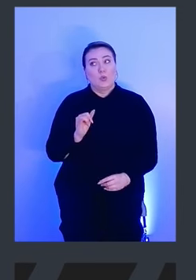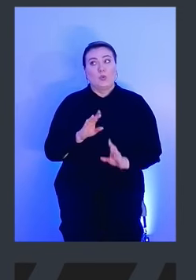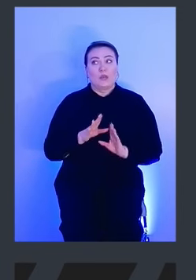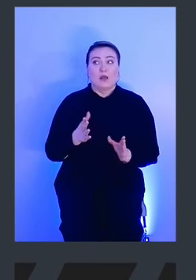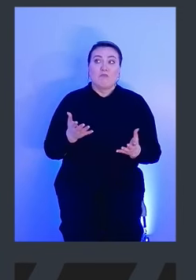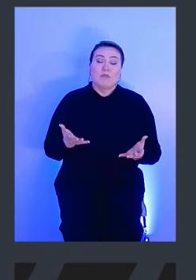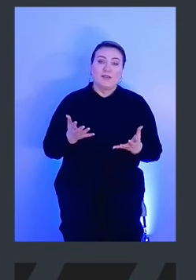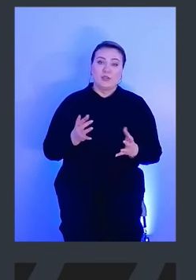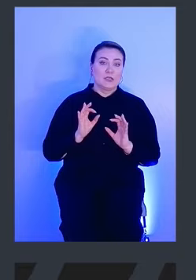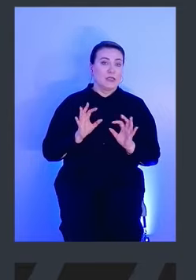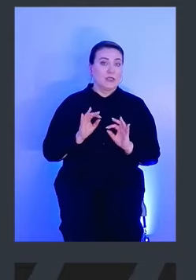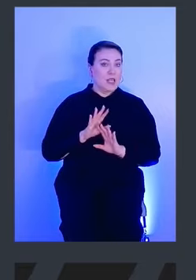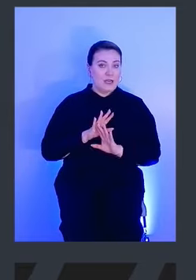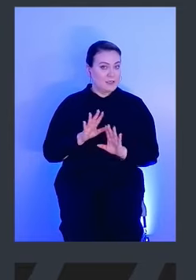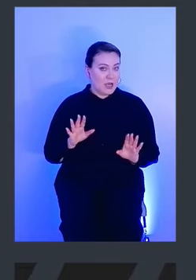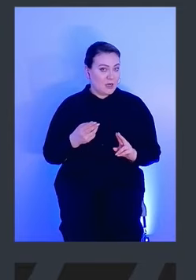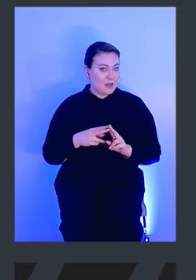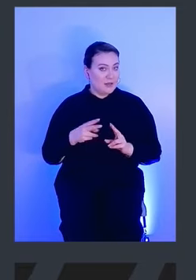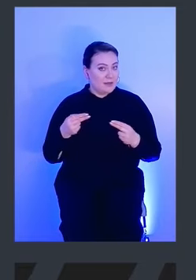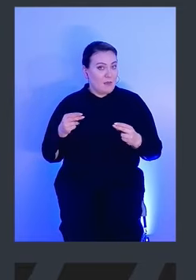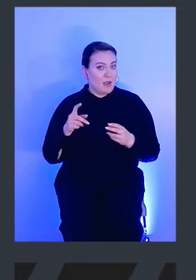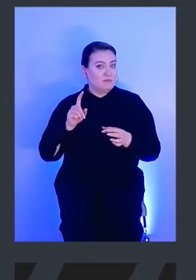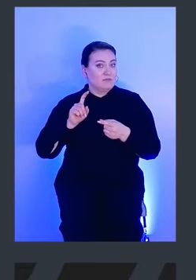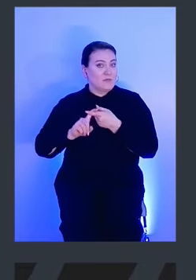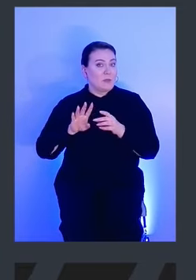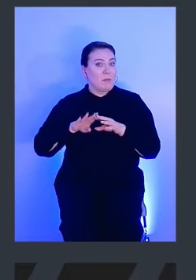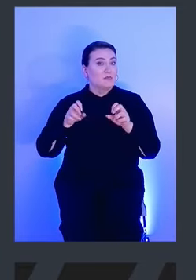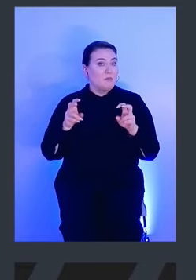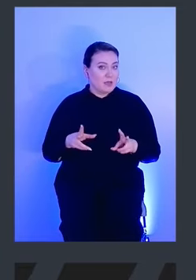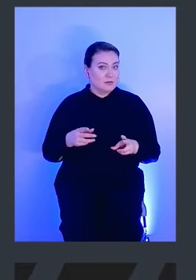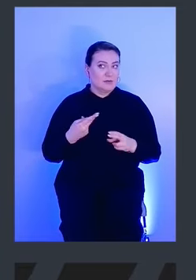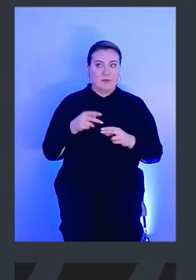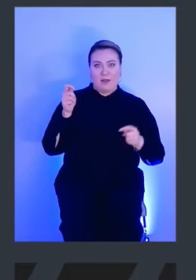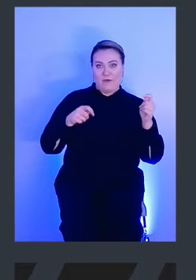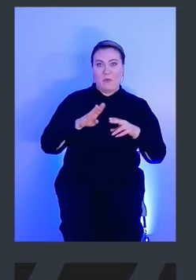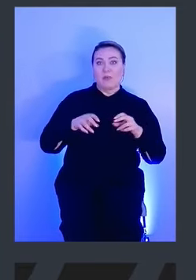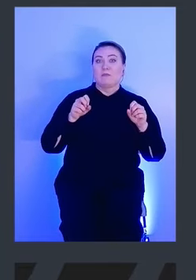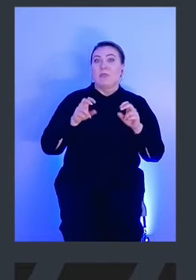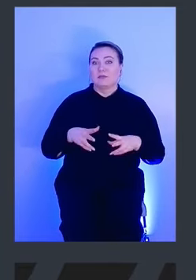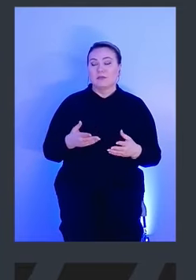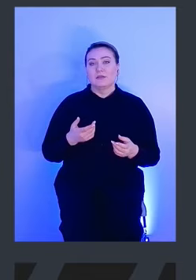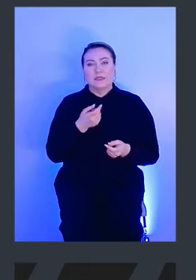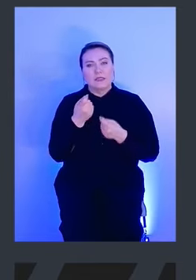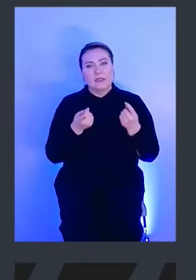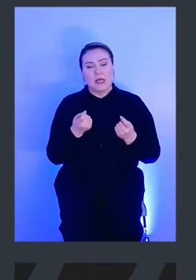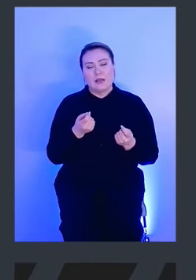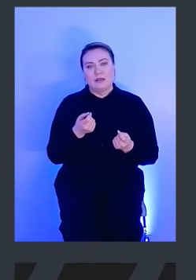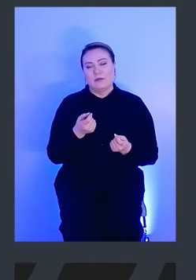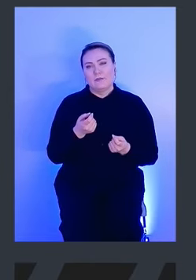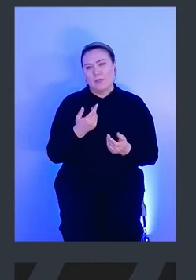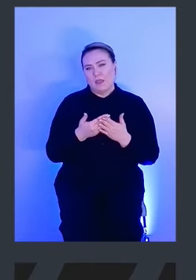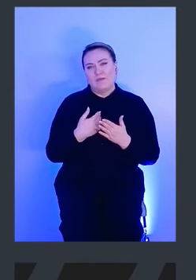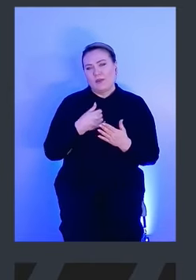расскажем. Это такая тема по безопасности. Все-таки у нас конференция по безопасности. Поэтому, ну, вот деталей я, наверное, не смогу